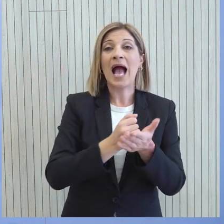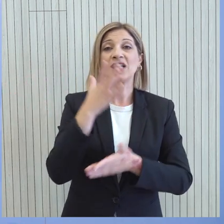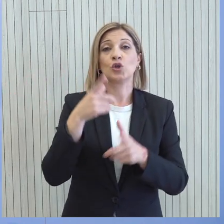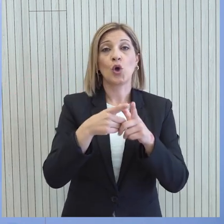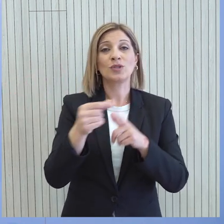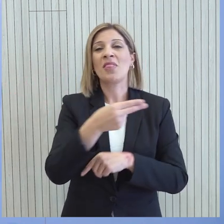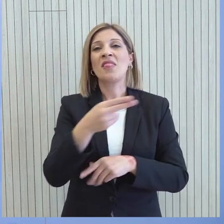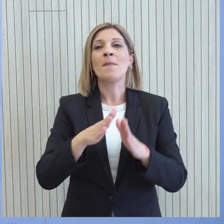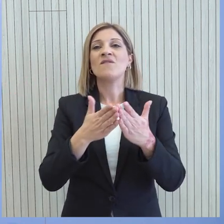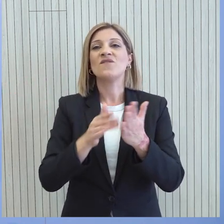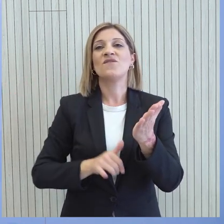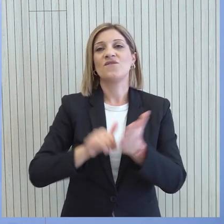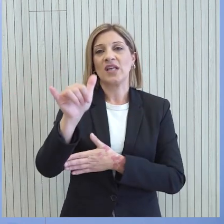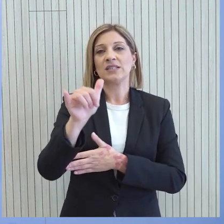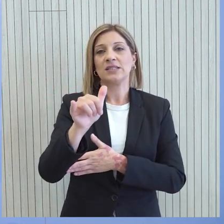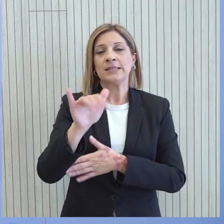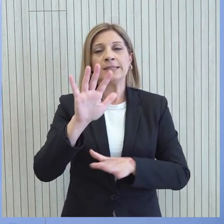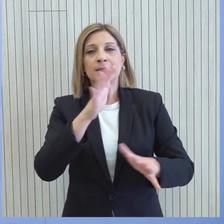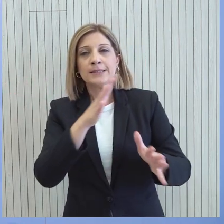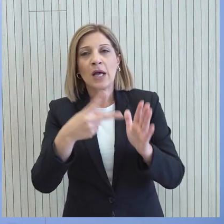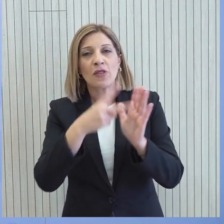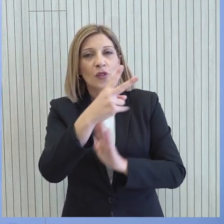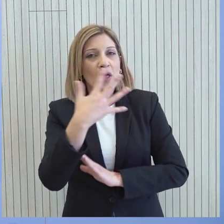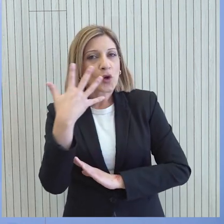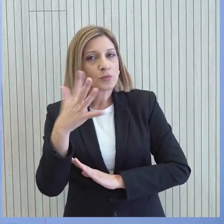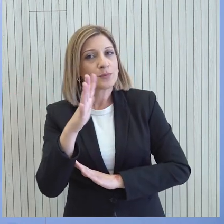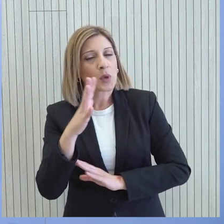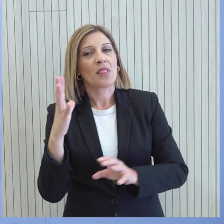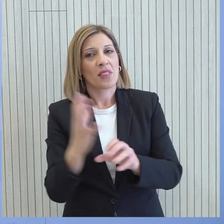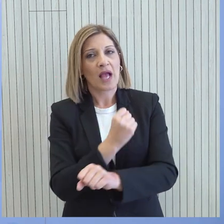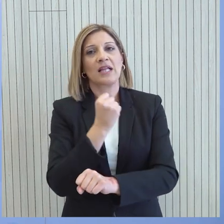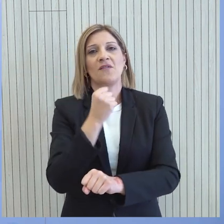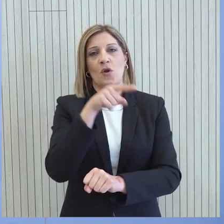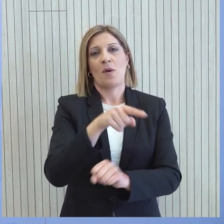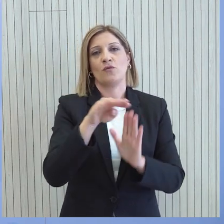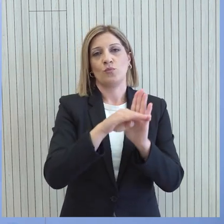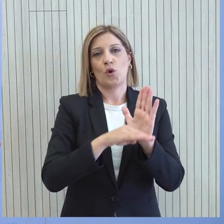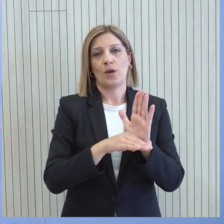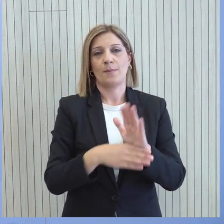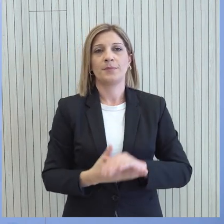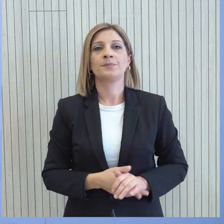εντός των πρώτων μηνών του 2025 θα πετύχουμε την ένταξη στο πρόγραμμα αυτό.